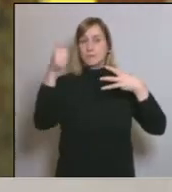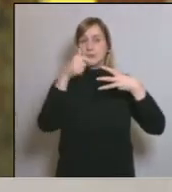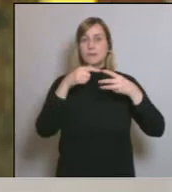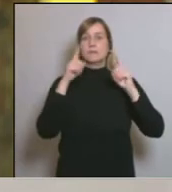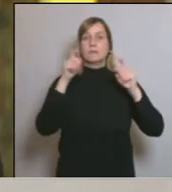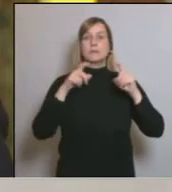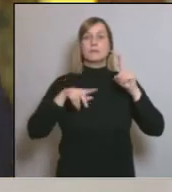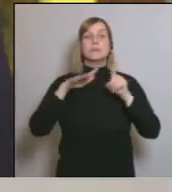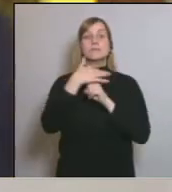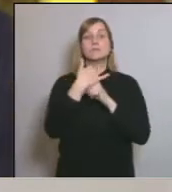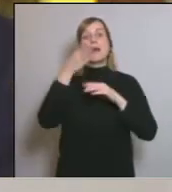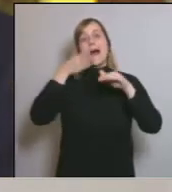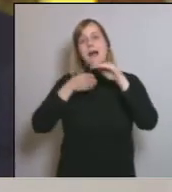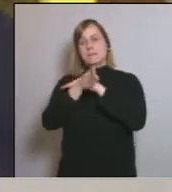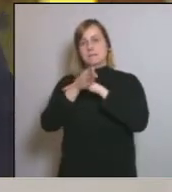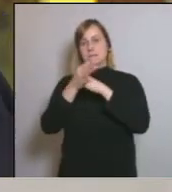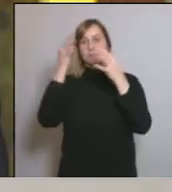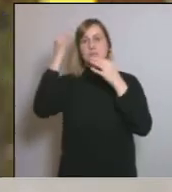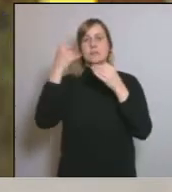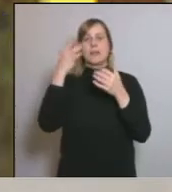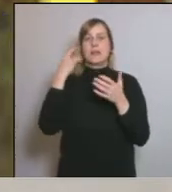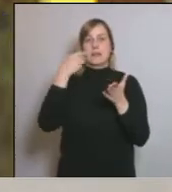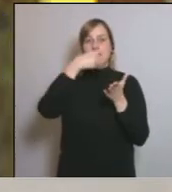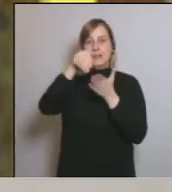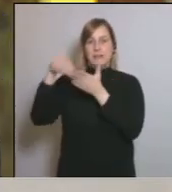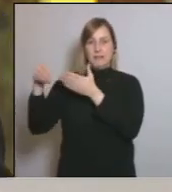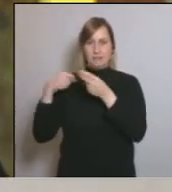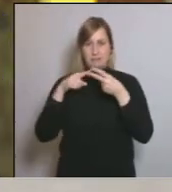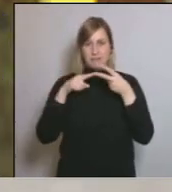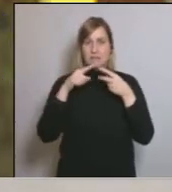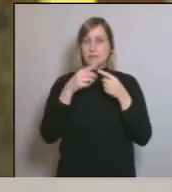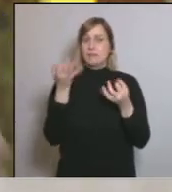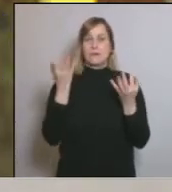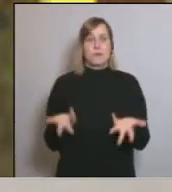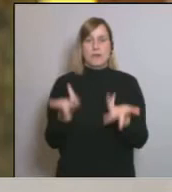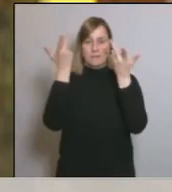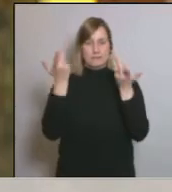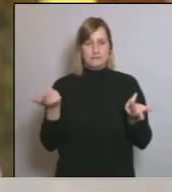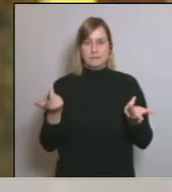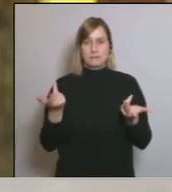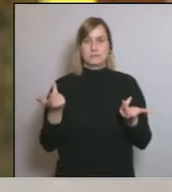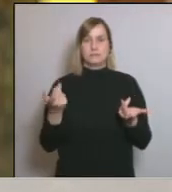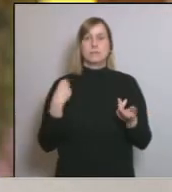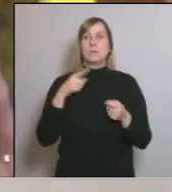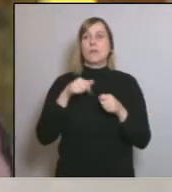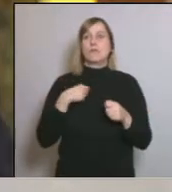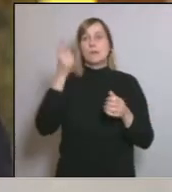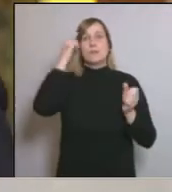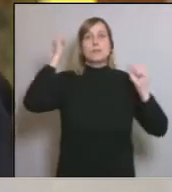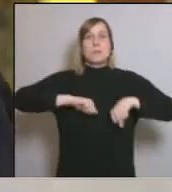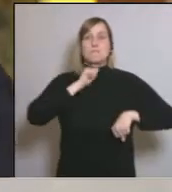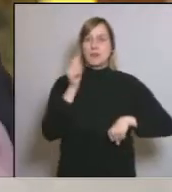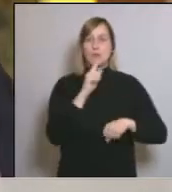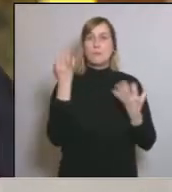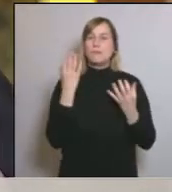condicions d'accés a les mesures de liquiditat. Han de ser àgils. No diem que no es prenguessin unes bones determinacions, però han de ser